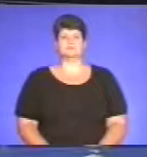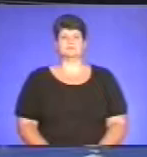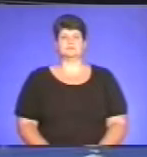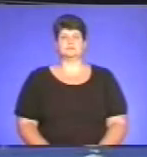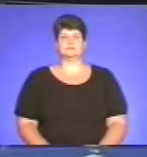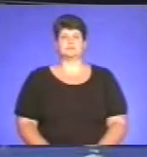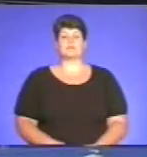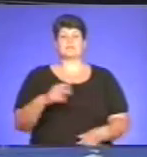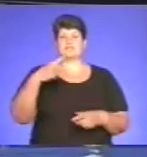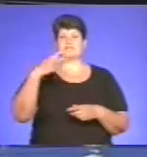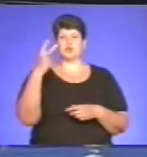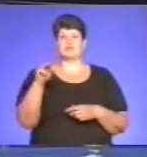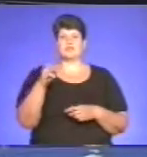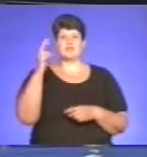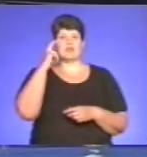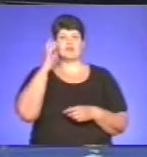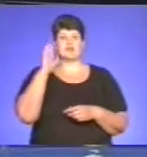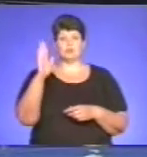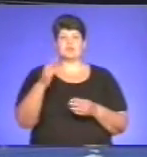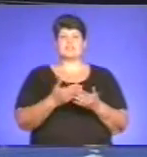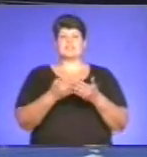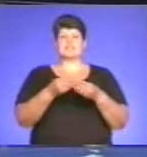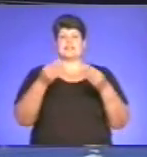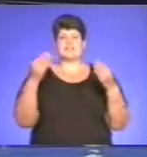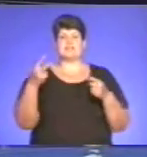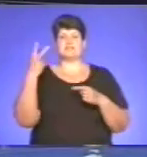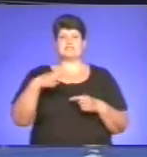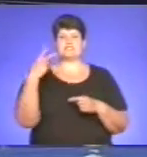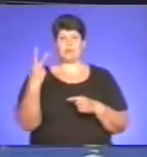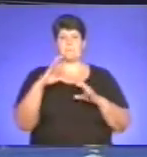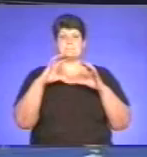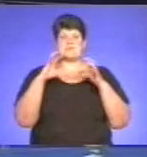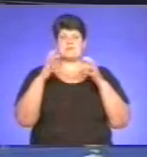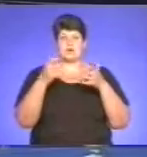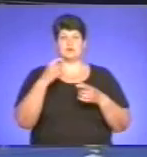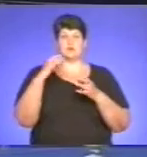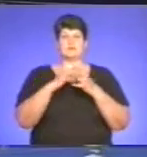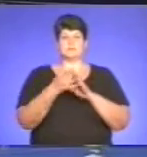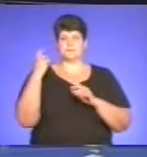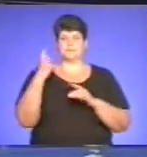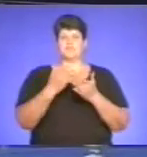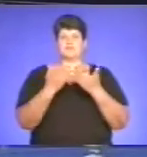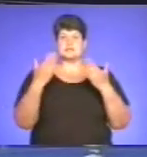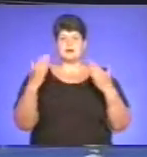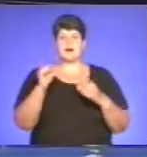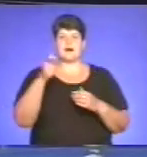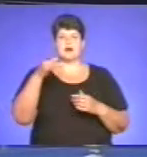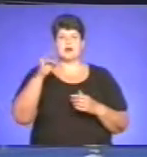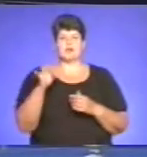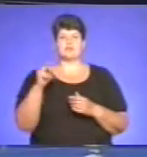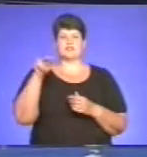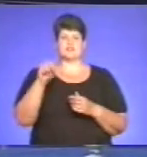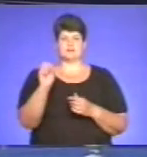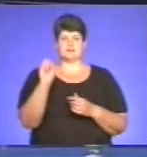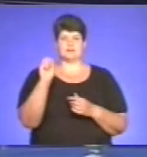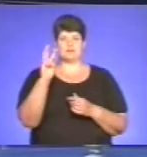22 травня у Києві відбудеться відкриття 22-ї міжнародної агропромислової виставки «Агро-2013». У